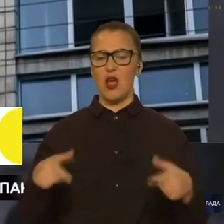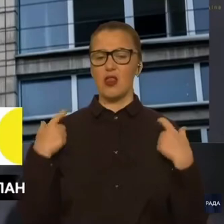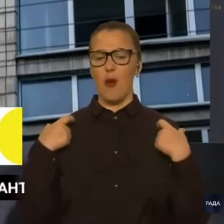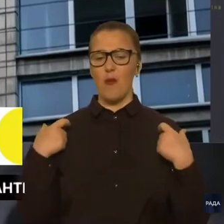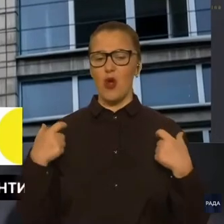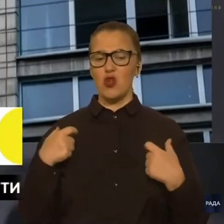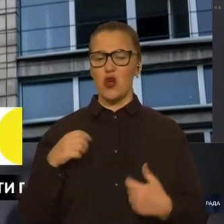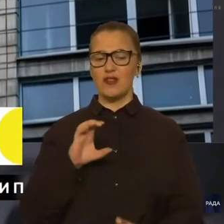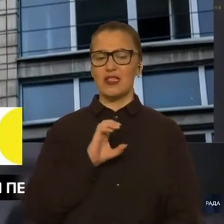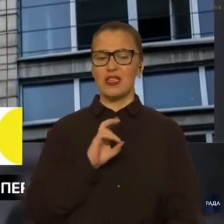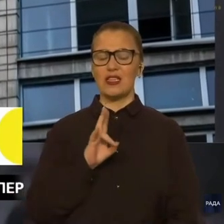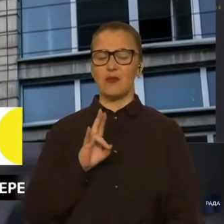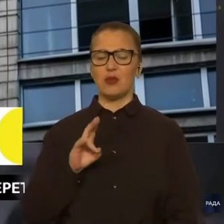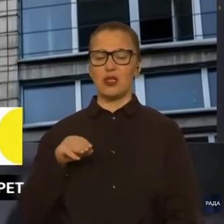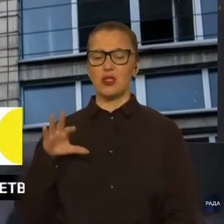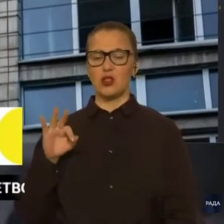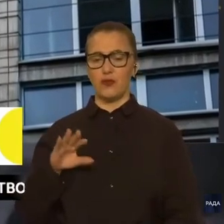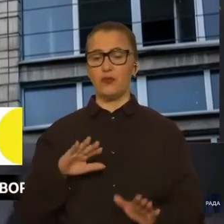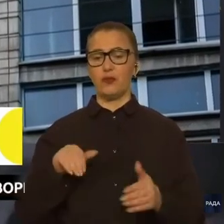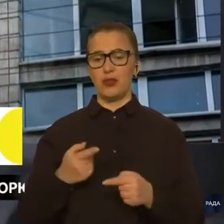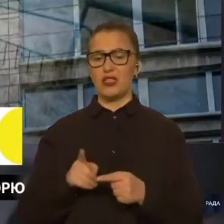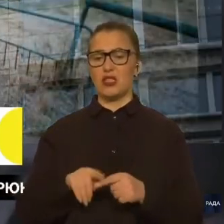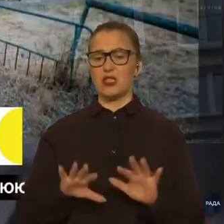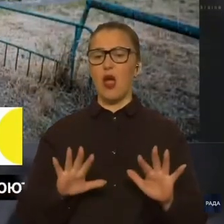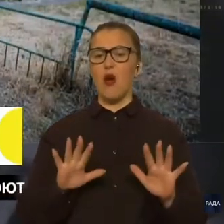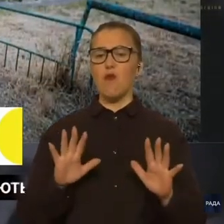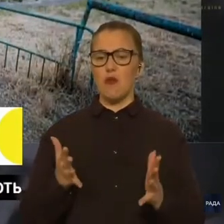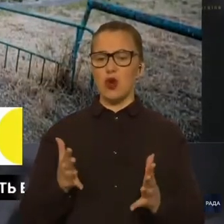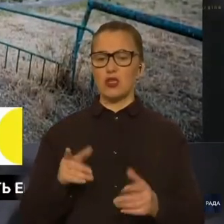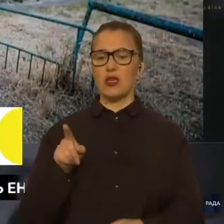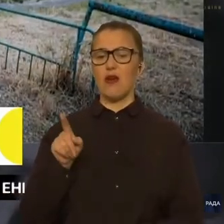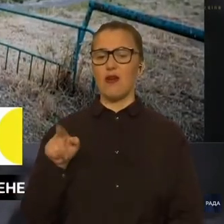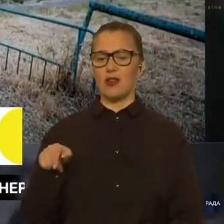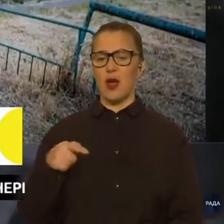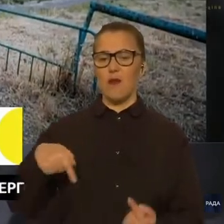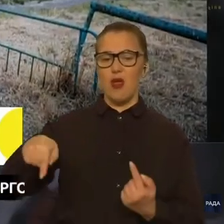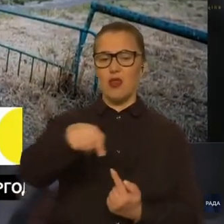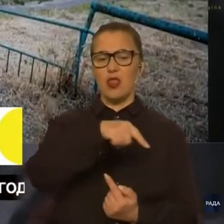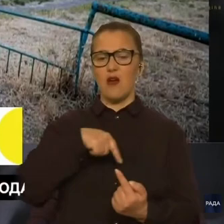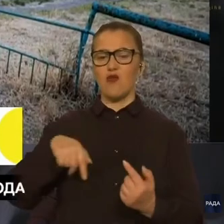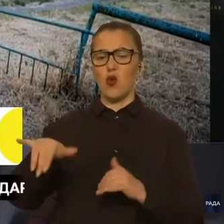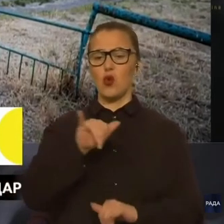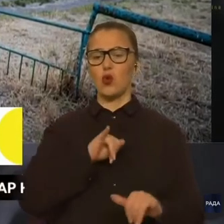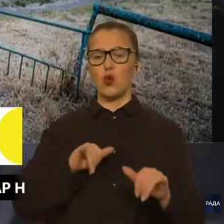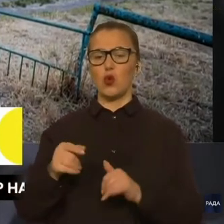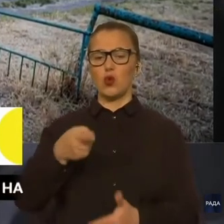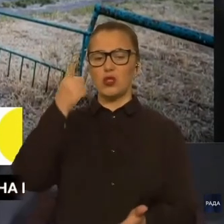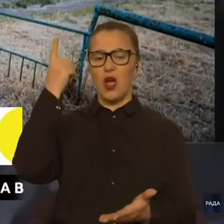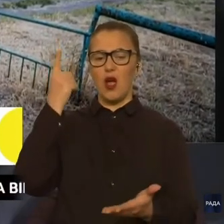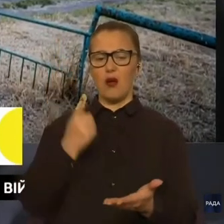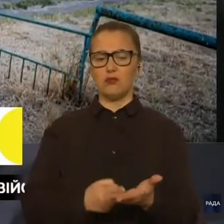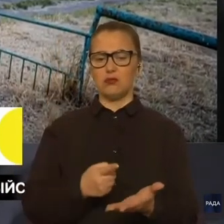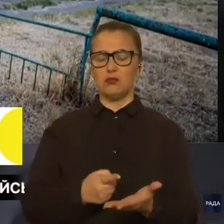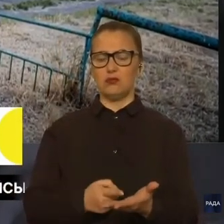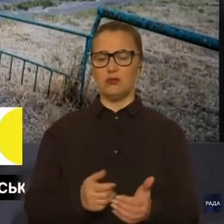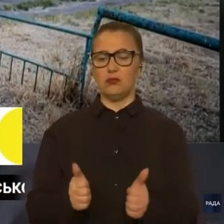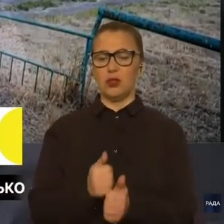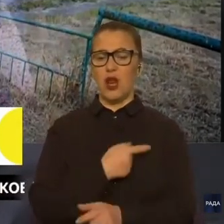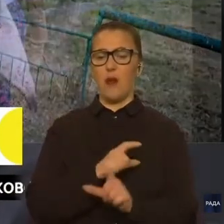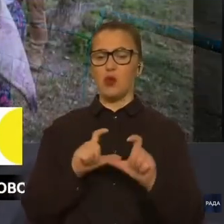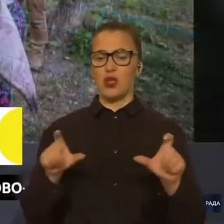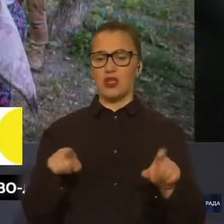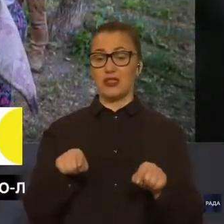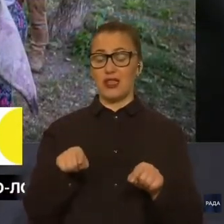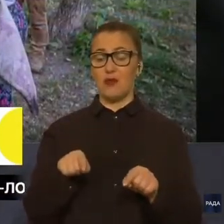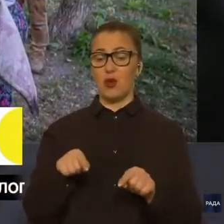на місце цієї події. Там навколо, куди потрапив уламок біля поліклініки, там просто в